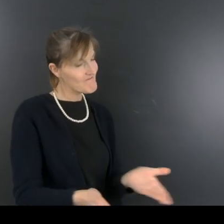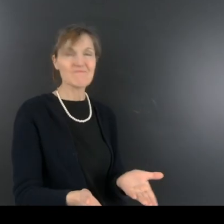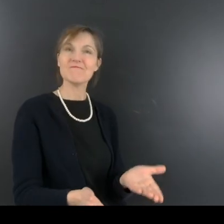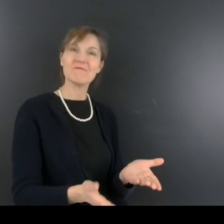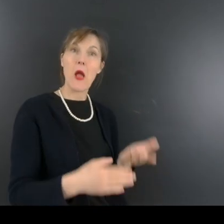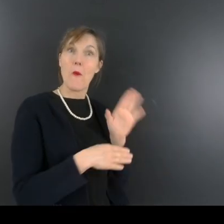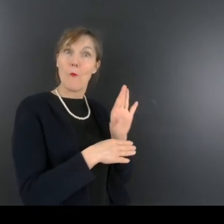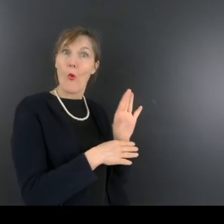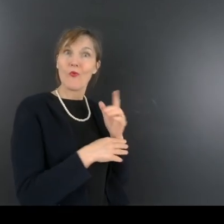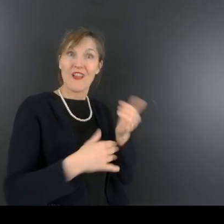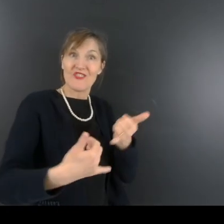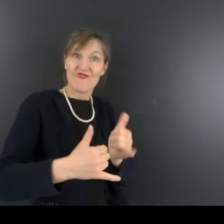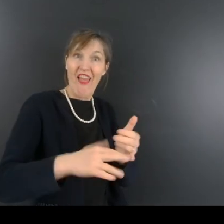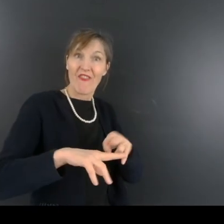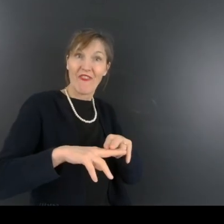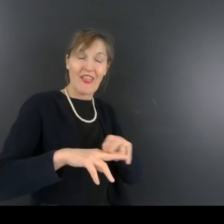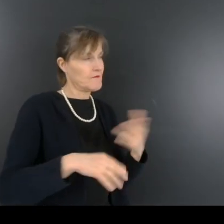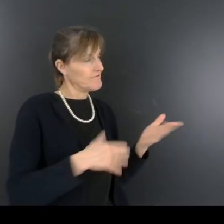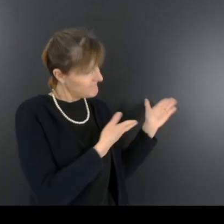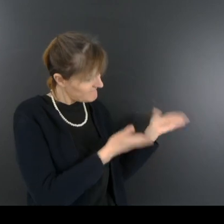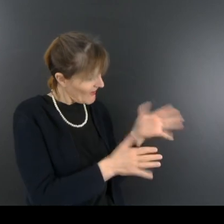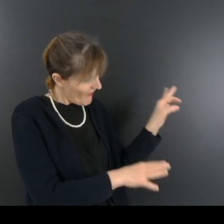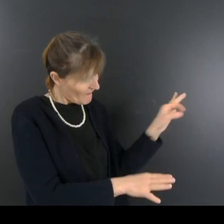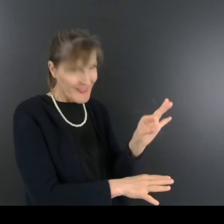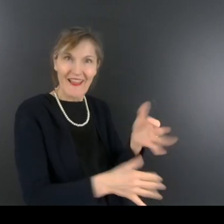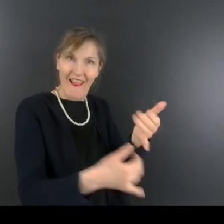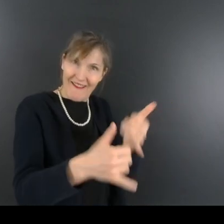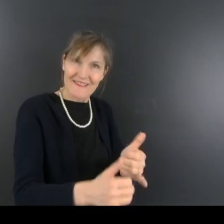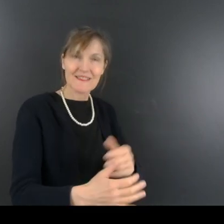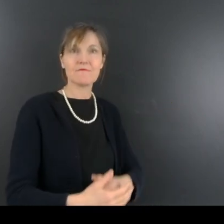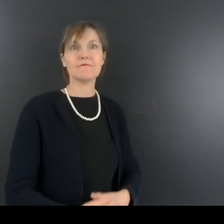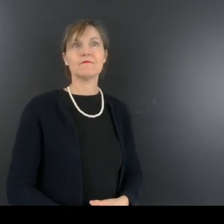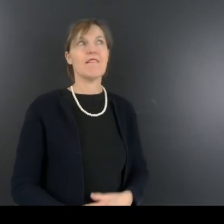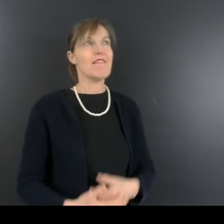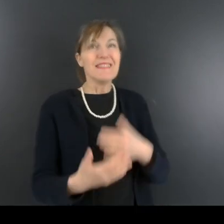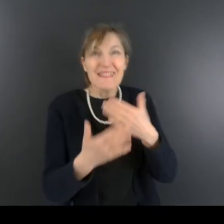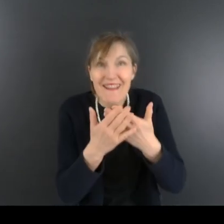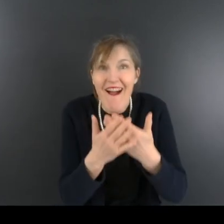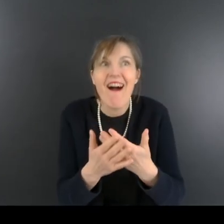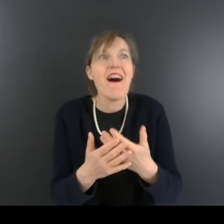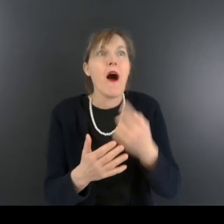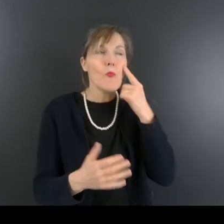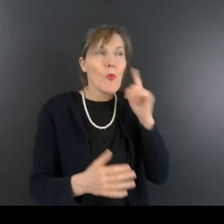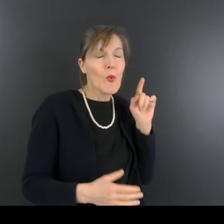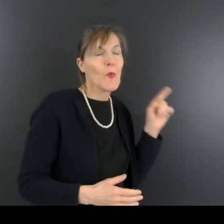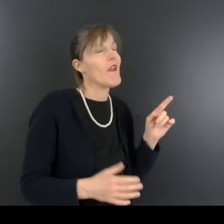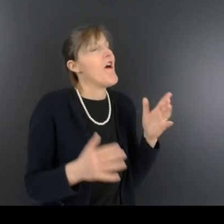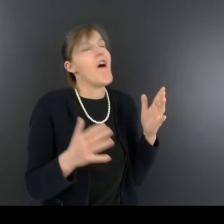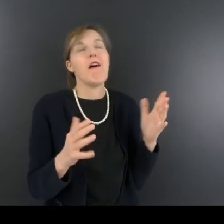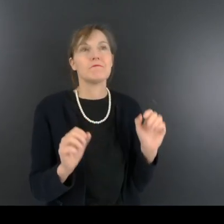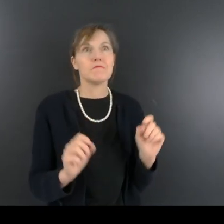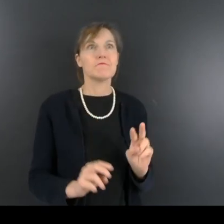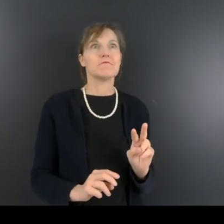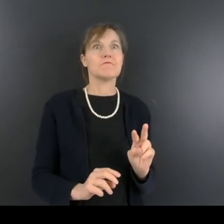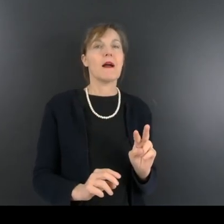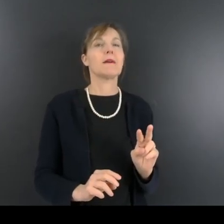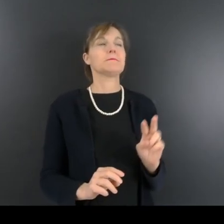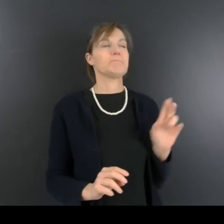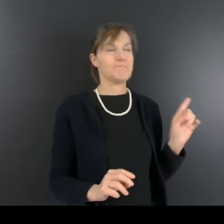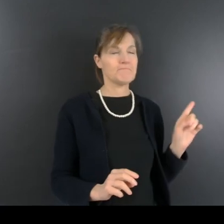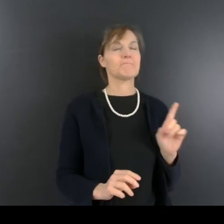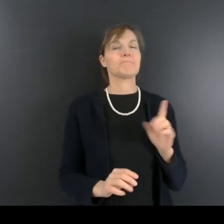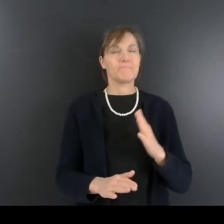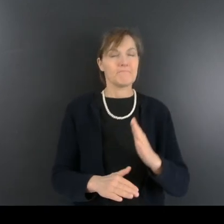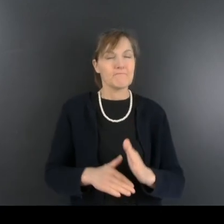de lui, invitant John à venir s'y asseoir. Rien n'aurait pu l'abasourdir davantage. A petit